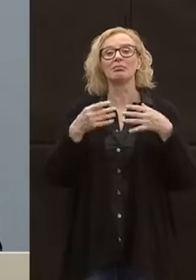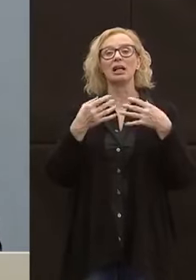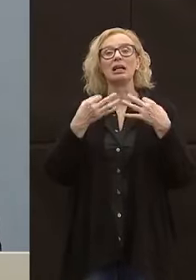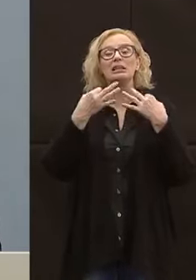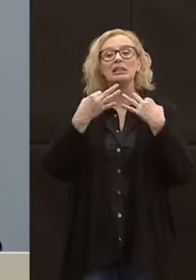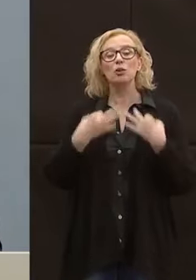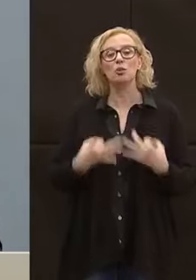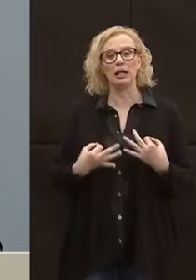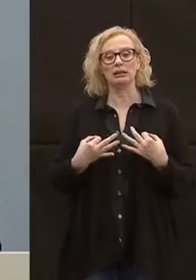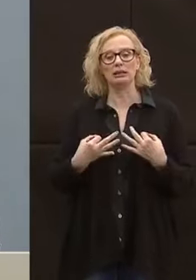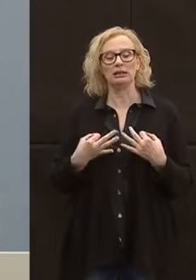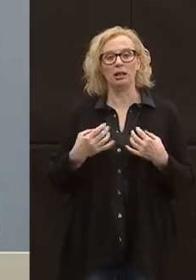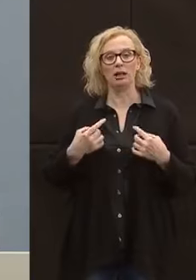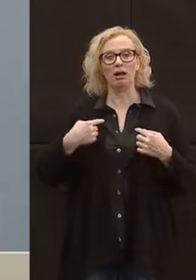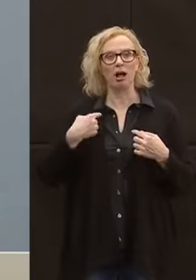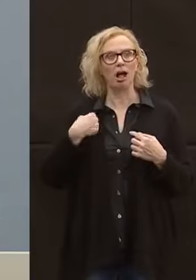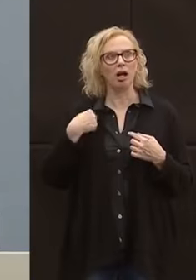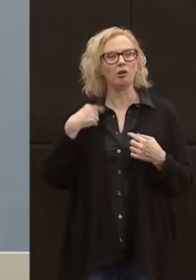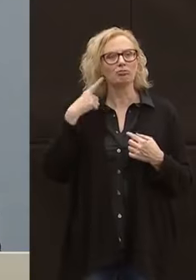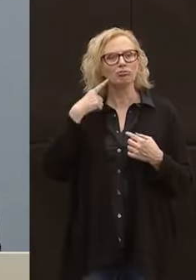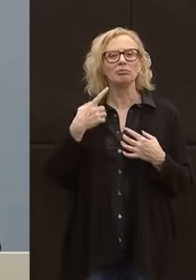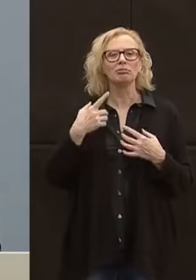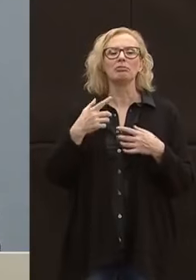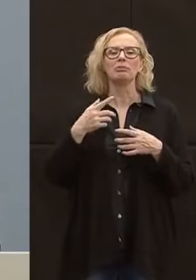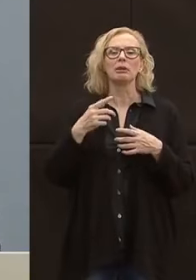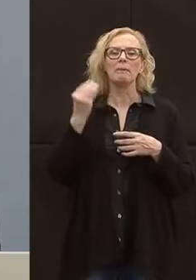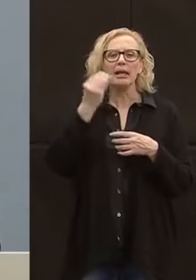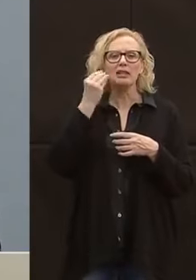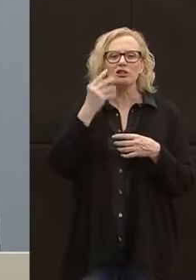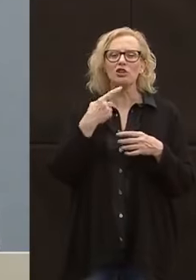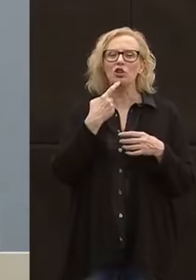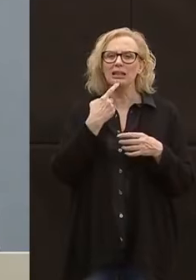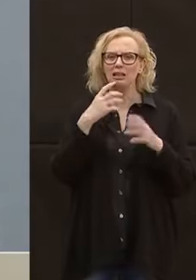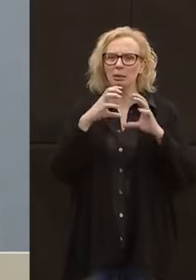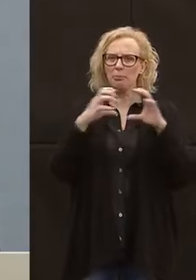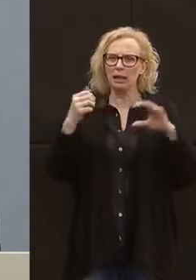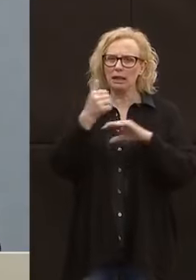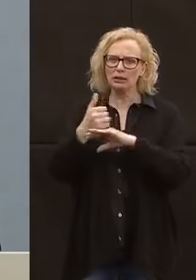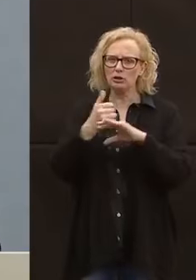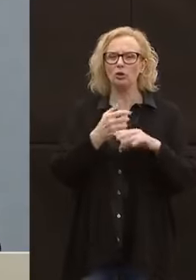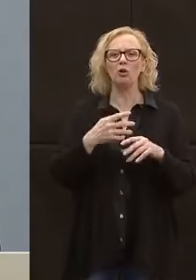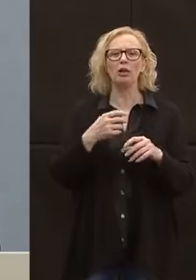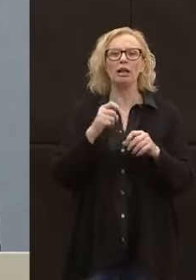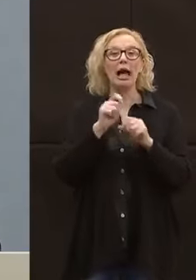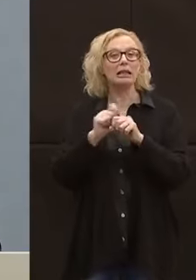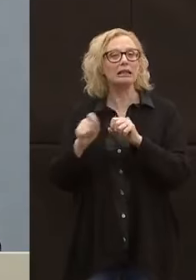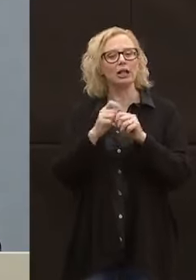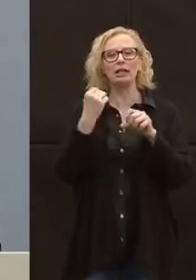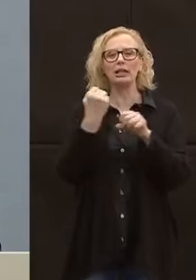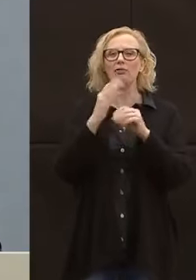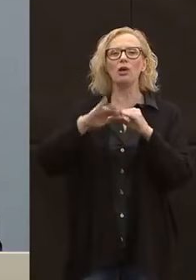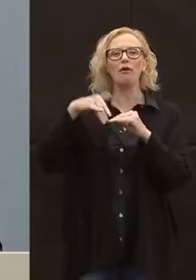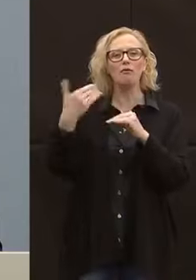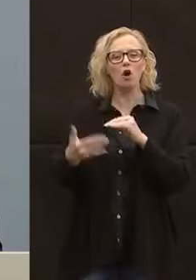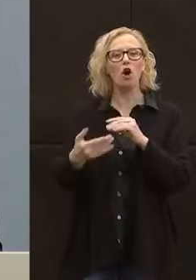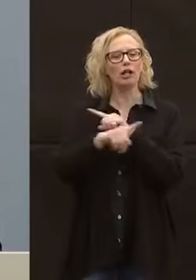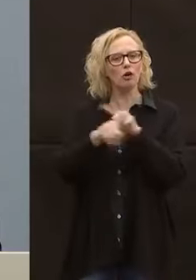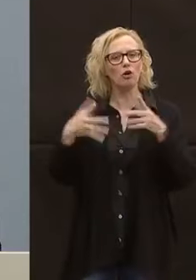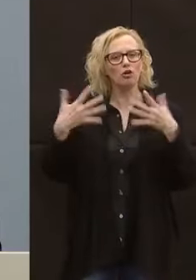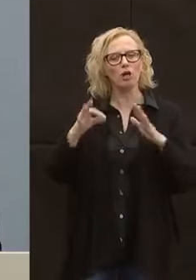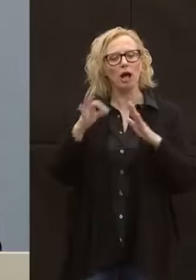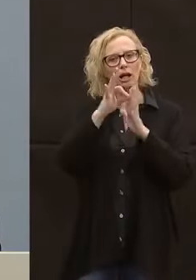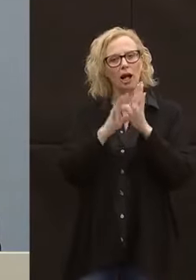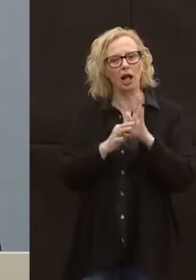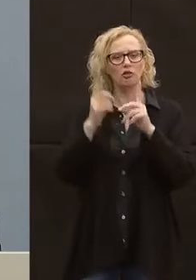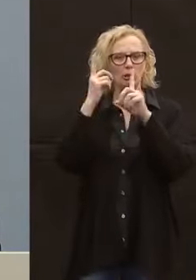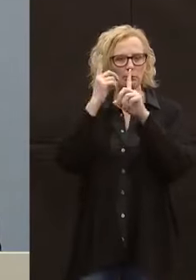sicuro che hanno fatto e stanno facendo in queste ore gli imprenditori e gli artigiani che lavorano nei cantieri edili all'aperto è che lo stanno facendo con